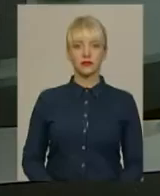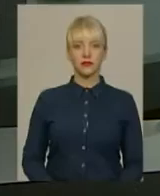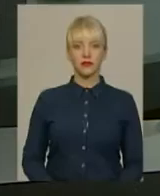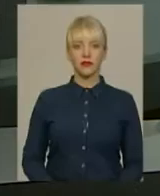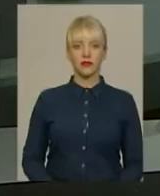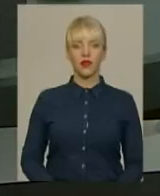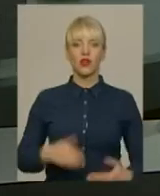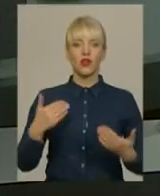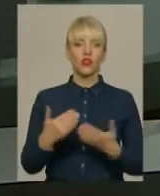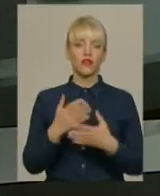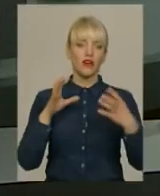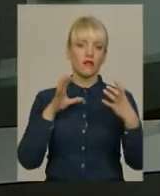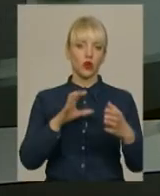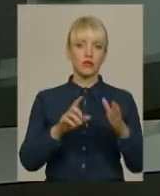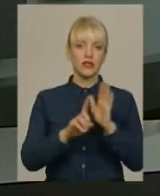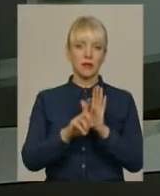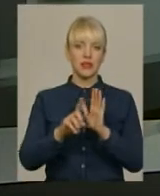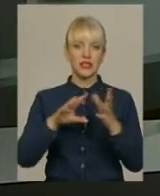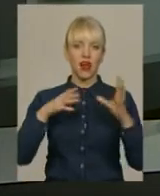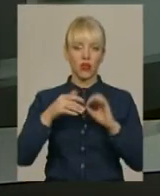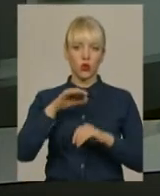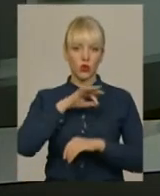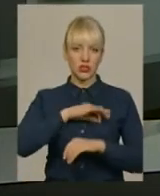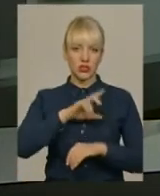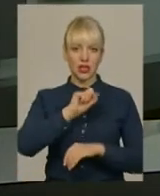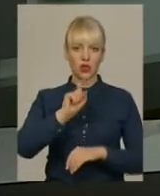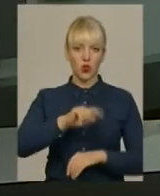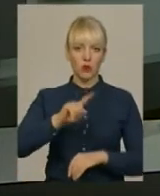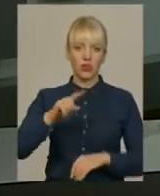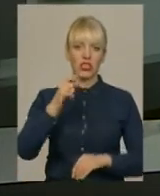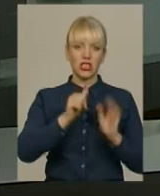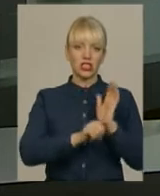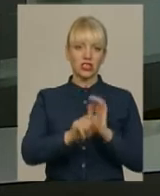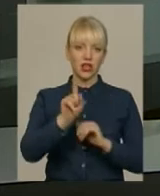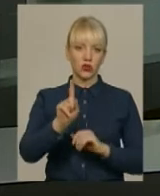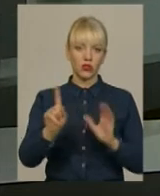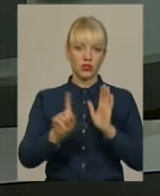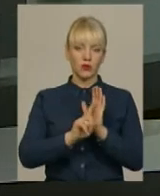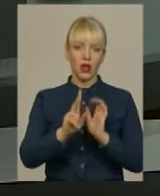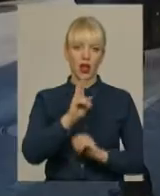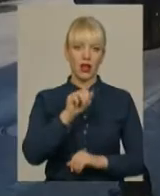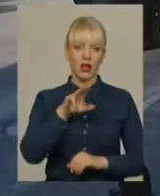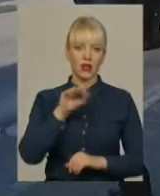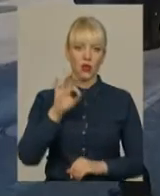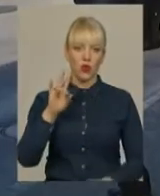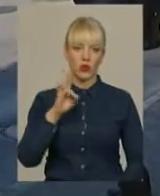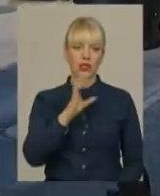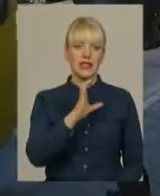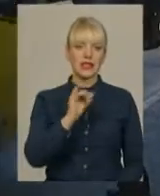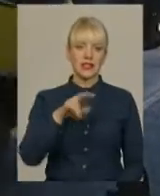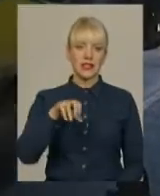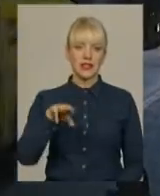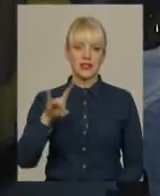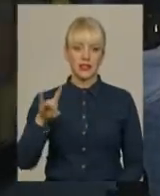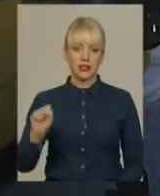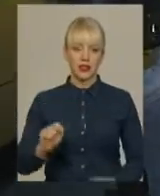Новий автобусний маршрут загального користування за номером 61 з полученням «Катіон Стілістра» відкриють у